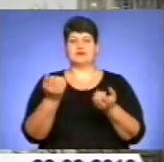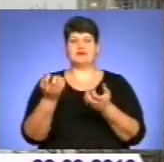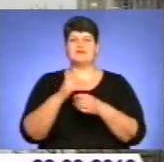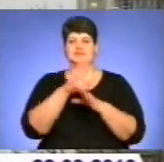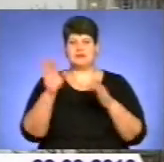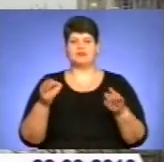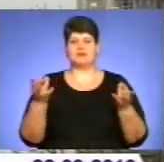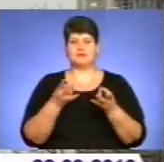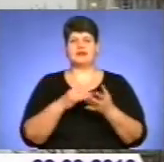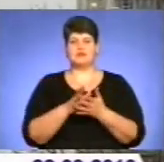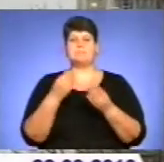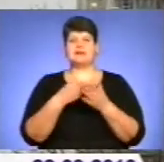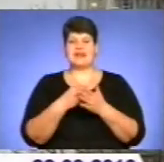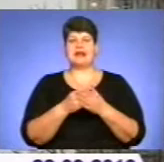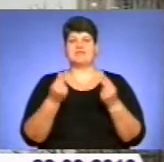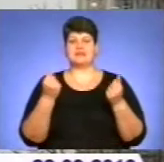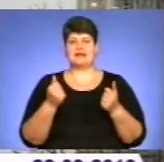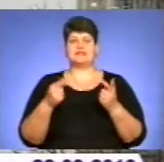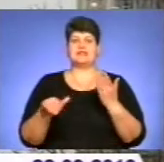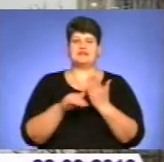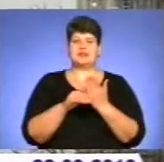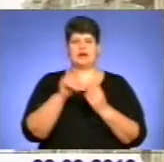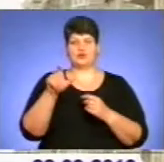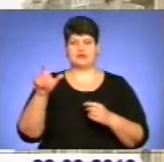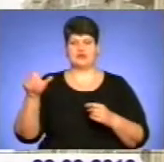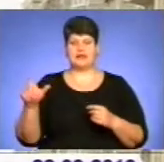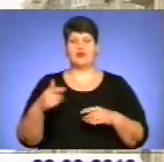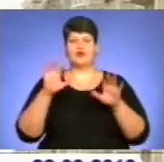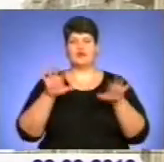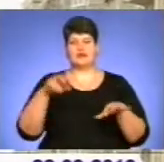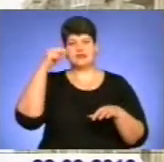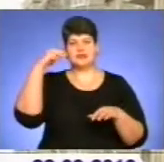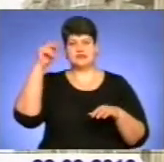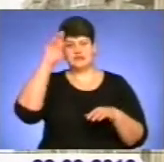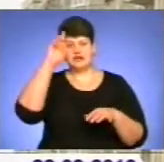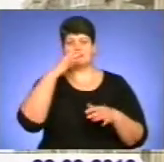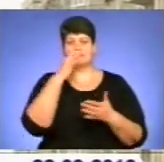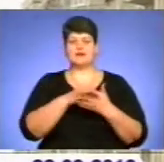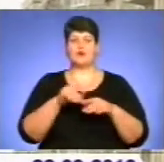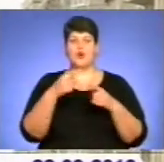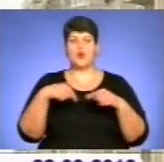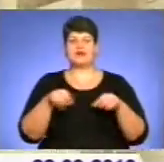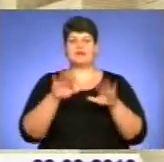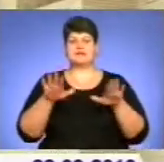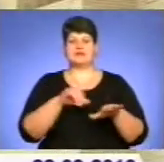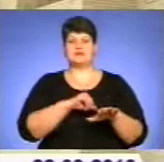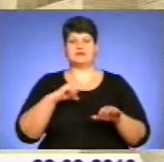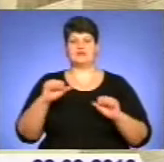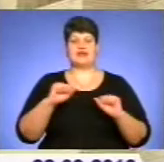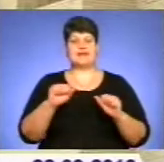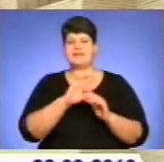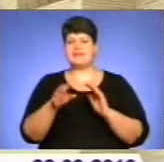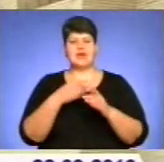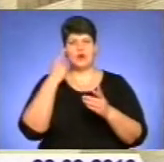ресурси – матеріальні, фінансові, інвестиційні та людські. Глава держави наголосив, що органи місцевого самоврядування недооцінюють потенціал об'єктів